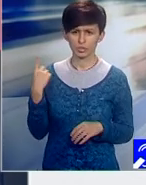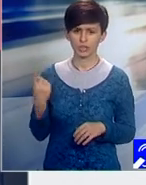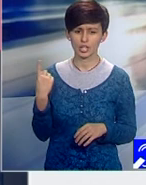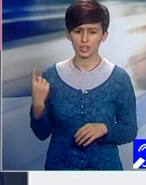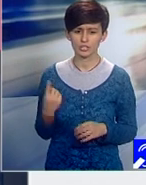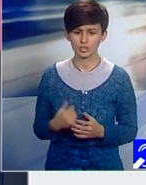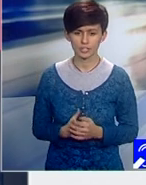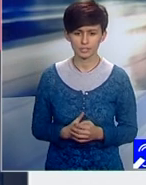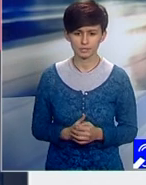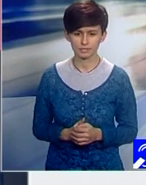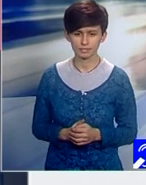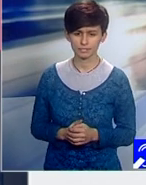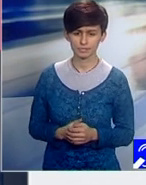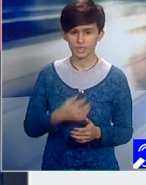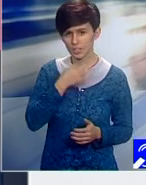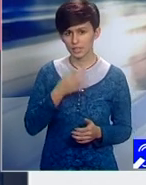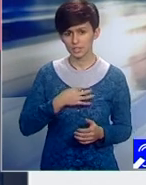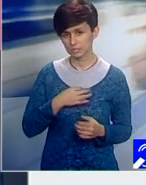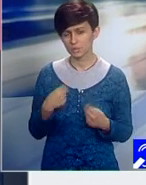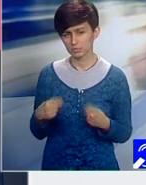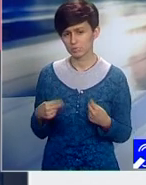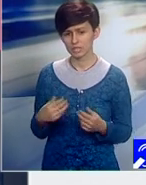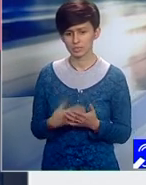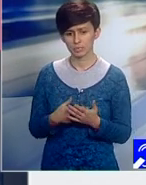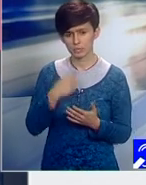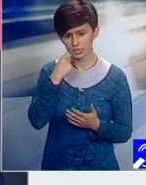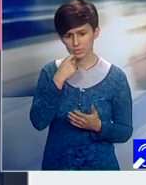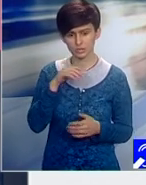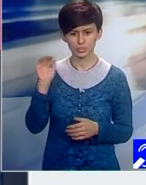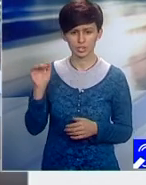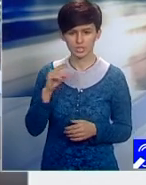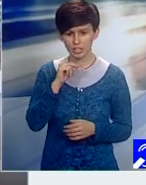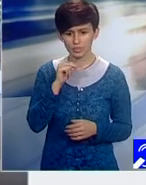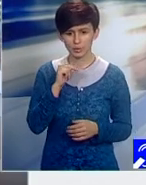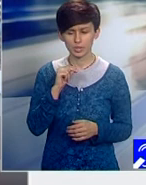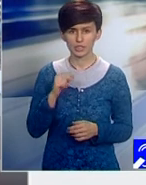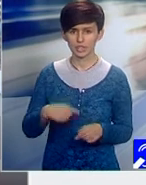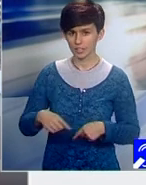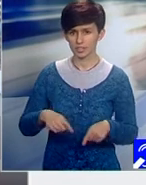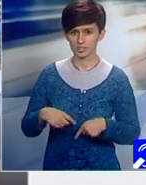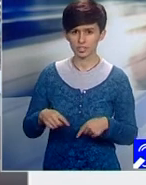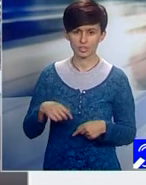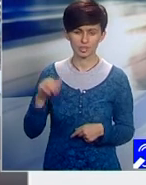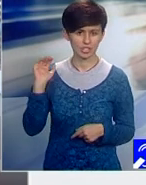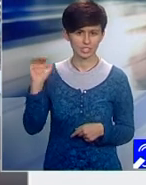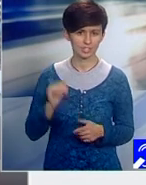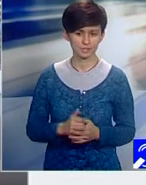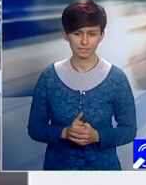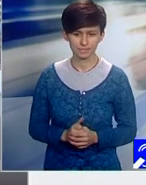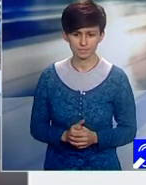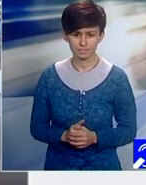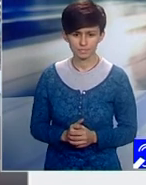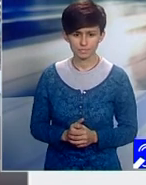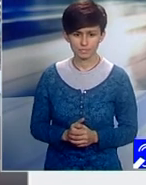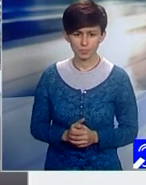Mai multe. Dă un exemplu, te rog, pentru Cluj. S-a vorbit de circulație? S-a vorbit de circulație. circulație? S-au